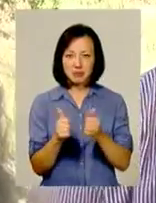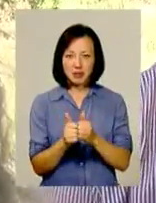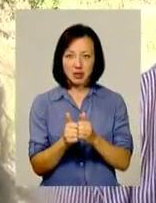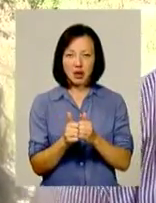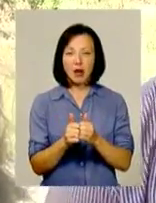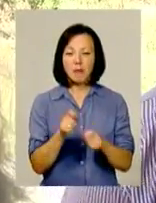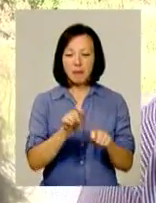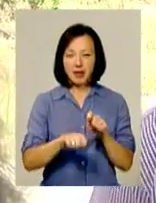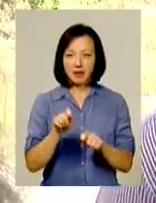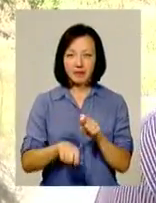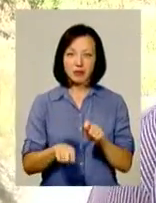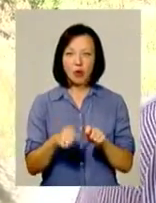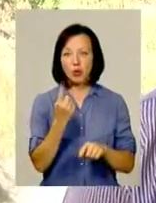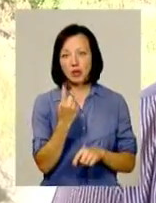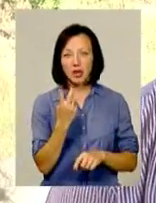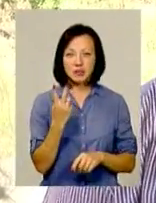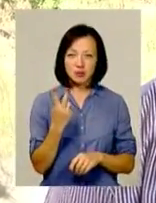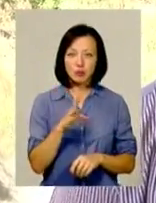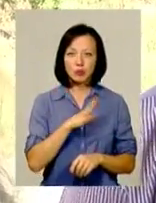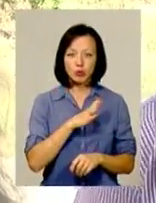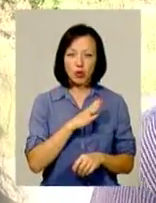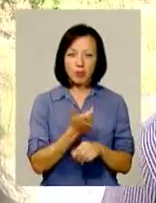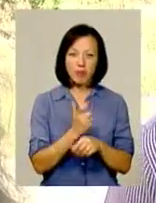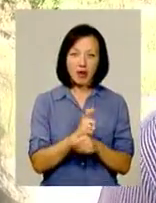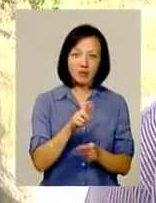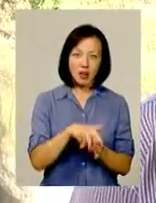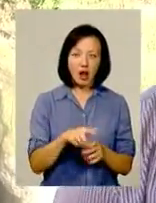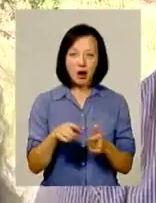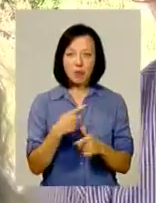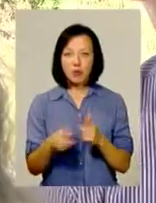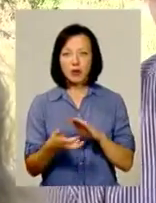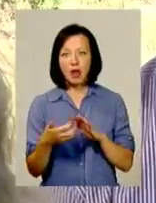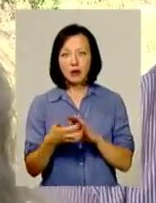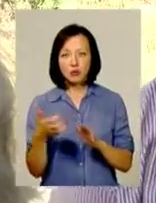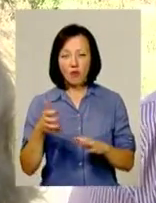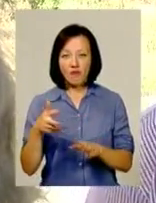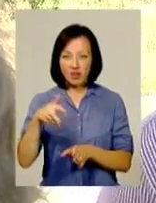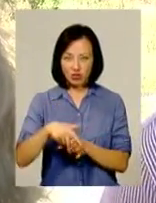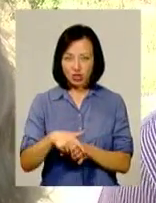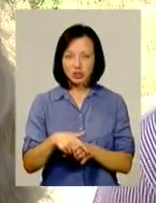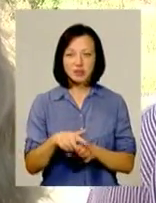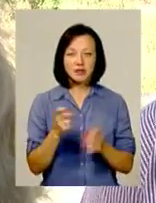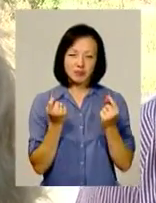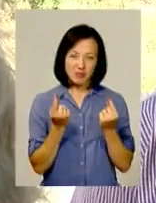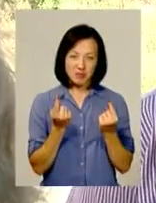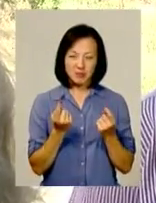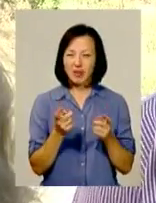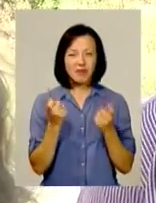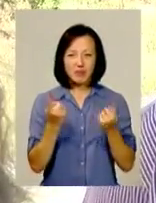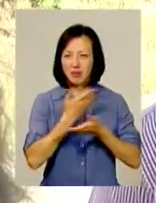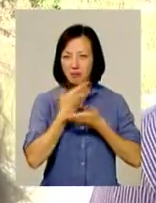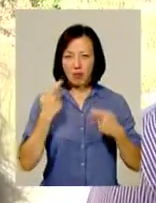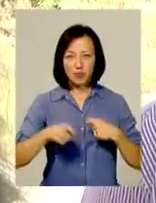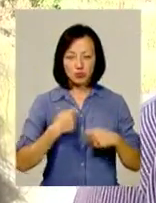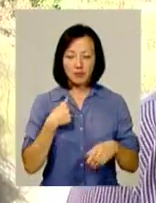з усіх машин, можливо, там одна чи дві, які були або перевантажені, або недовантажені. Тобто, незначне таке. Ми